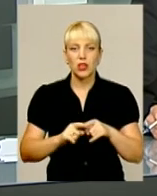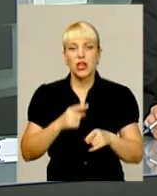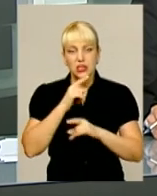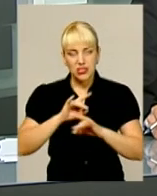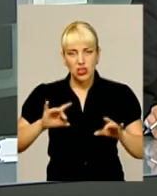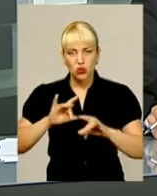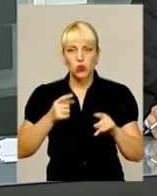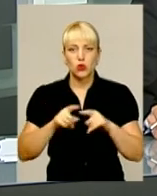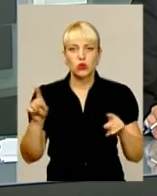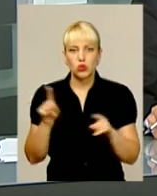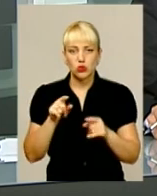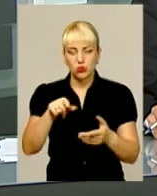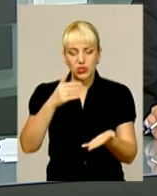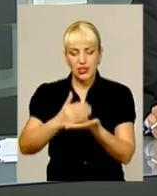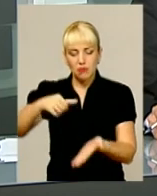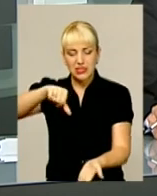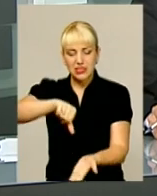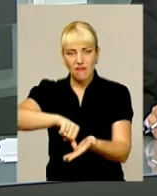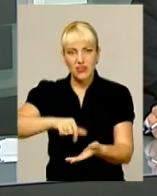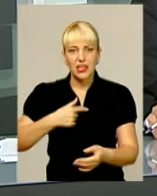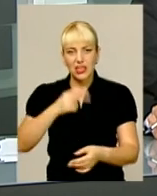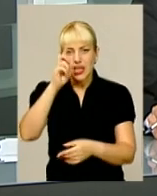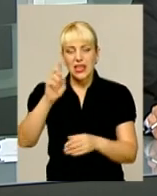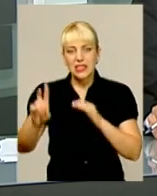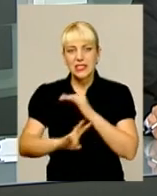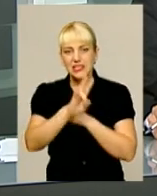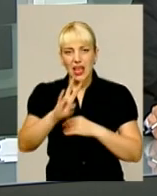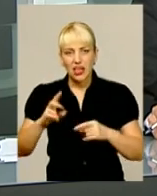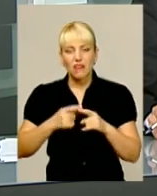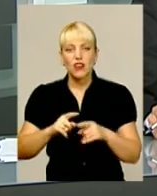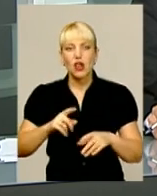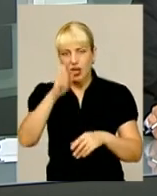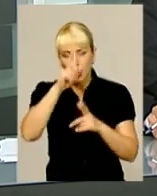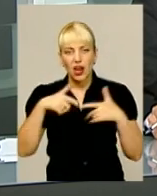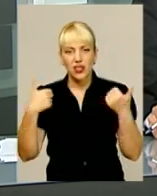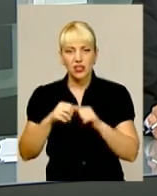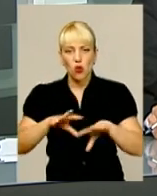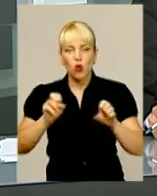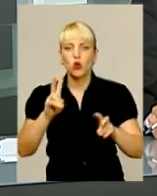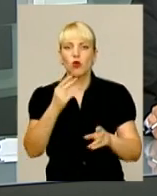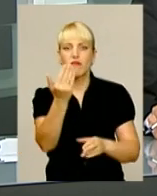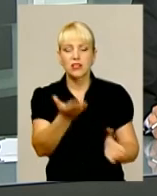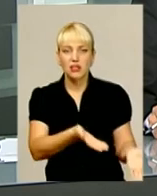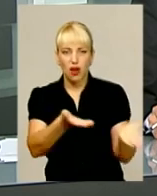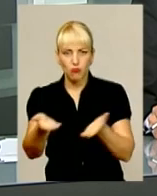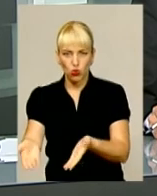являються представники церкви країни-окупанта. Хто вас запрошував у заклад освіти? Ви озгоджували ваші культові дії з управлінням